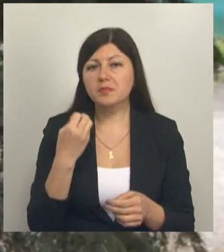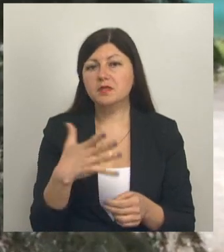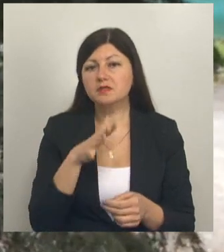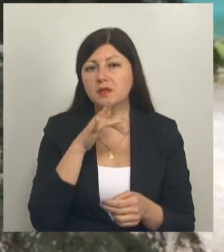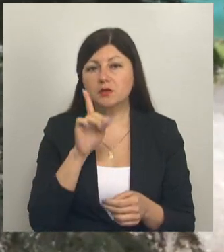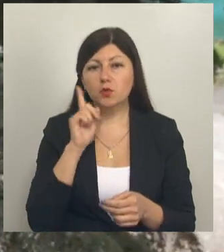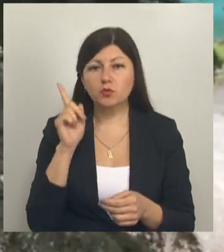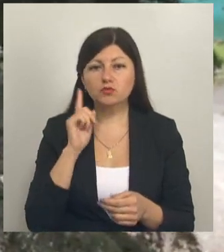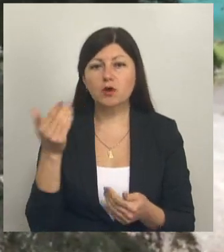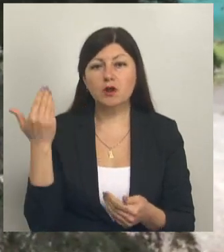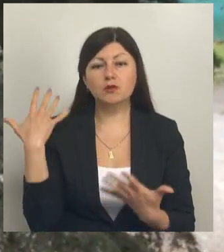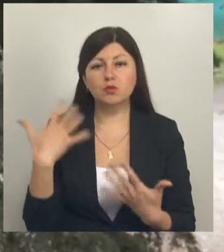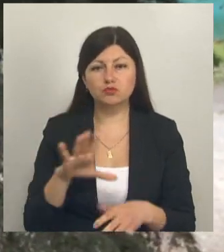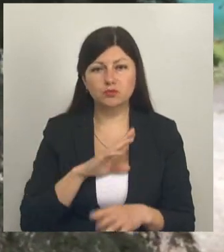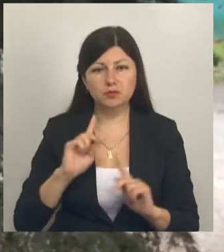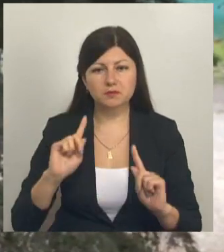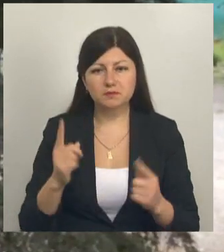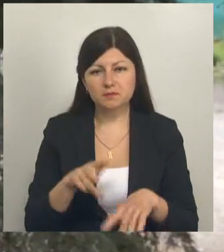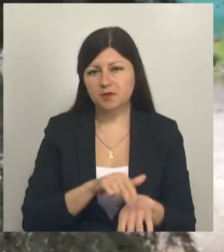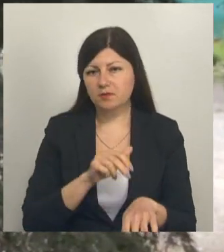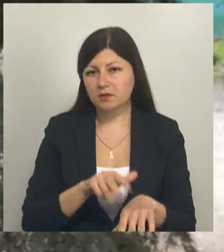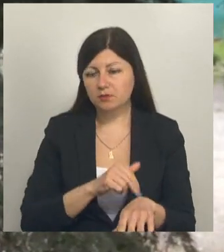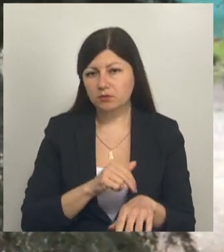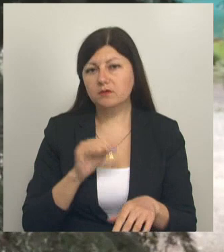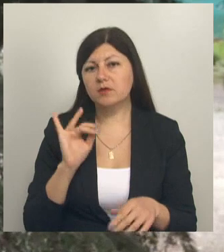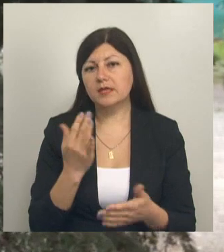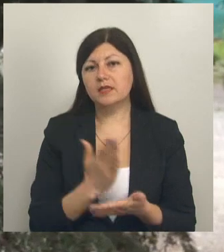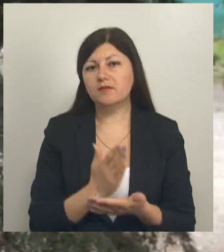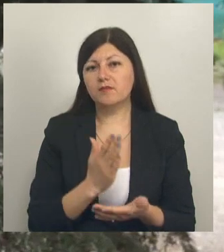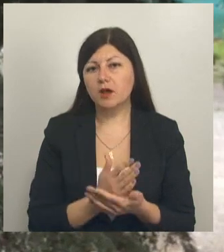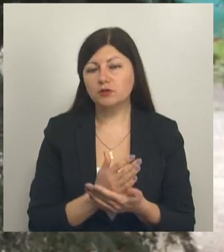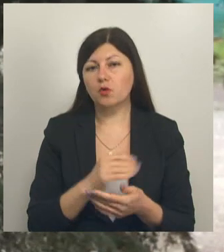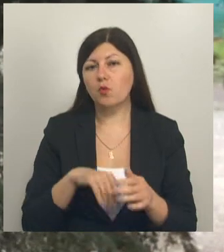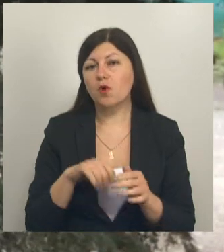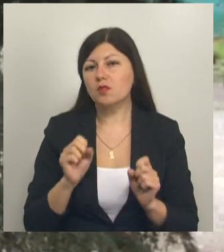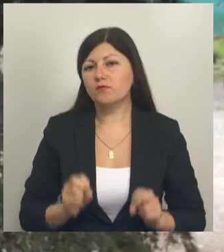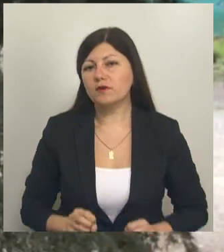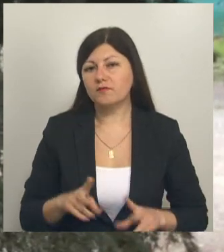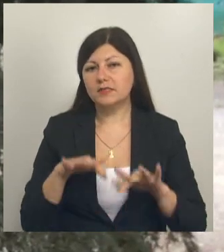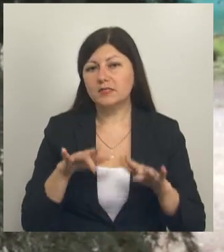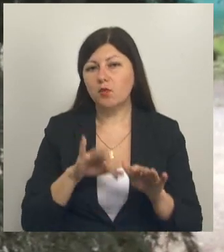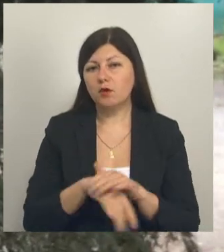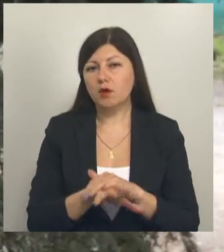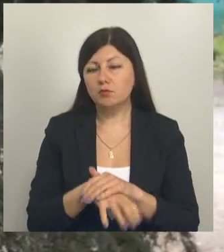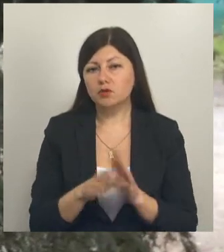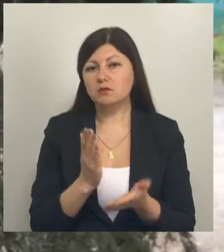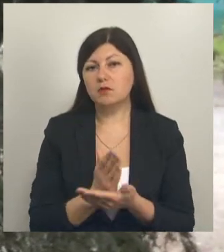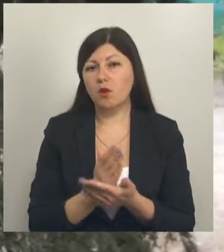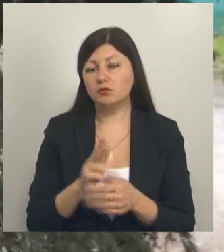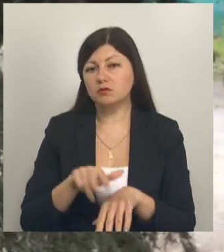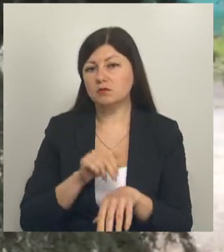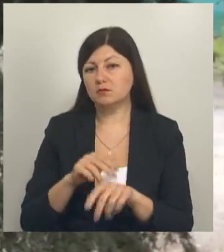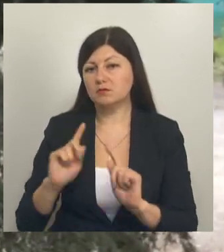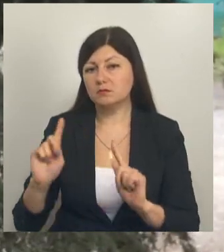-летний юноша, ранее уже попадавший в поле зрения правоохранитель и являющийся фигурантом уголовного дела о грабеже, находится в отделе